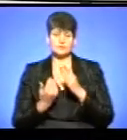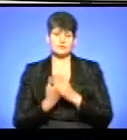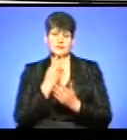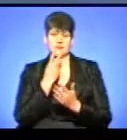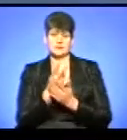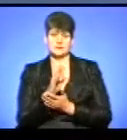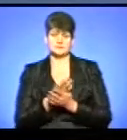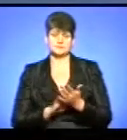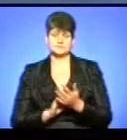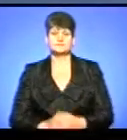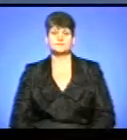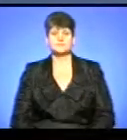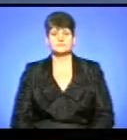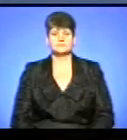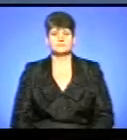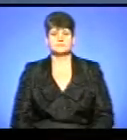таке.